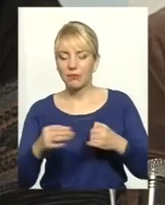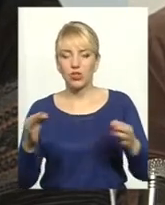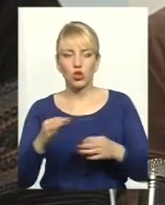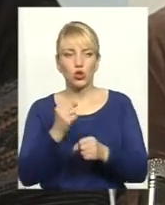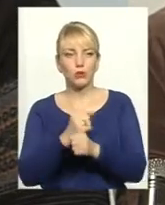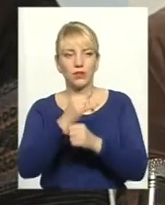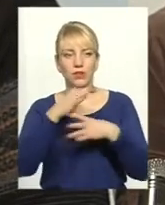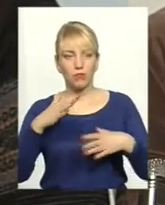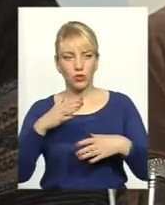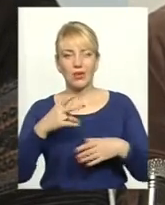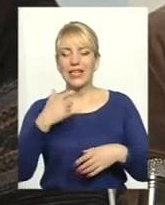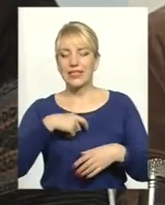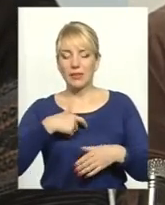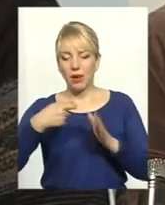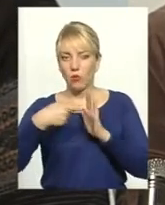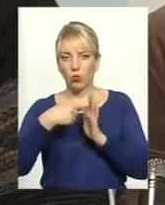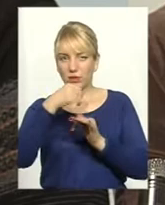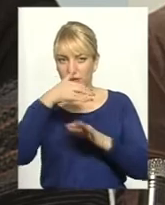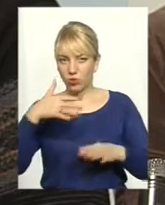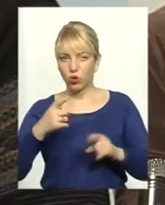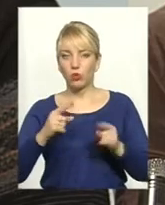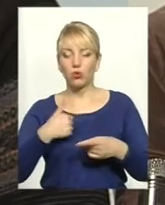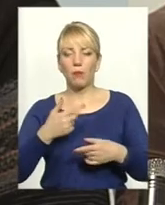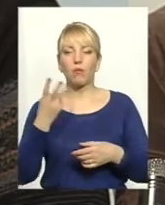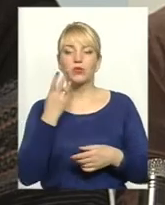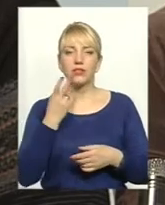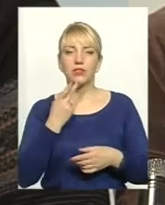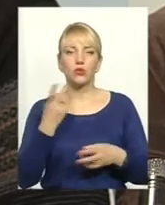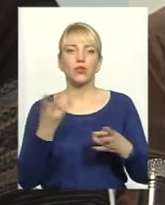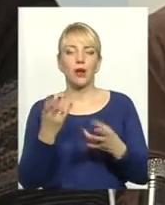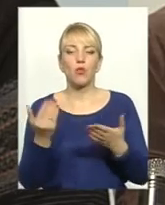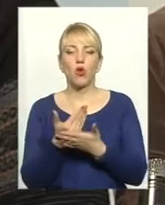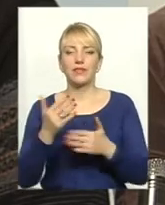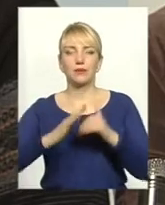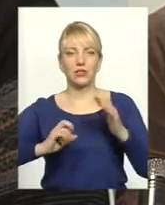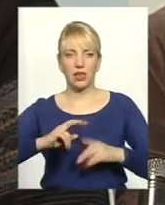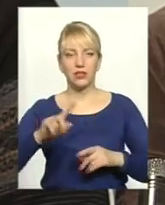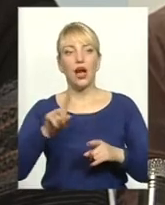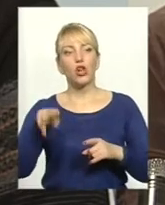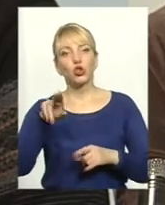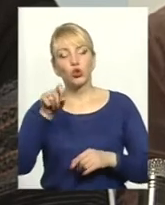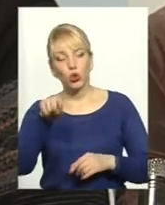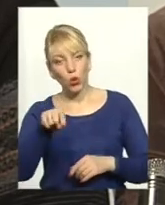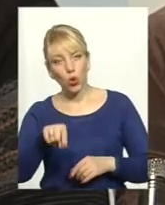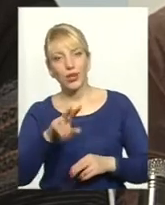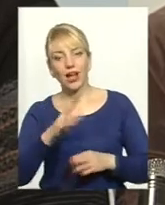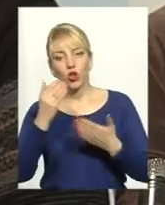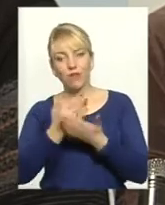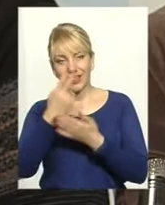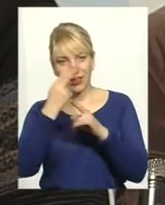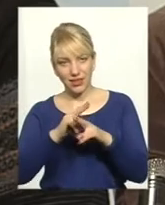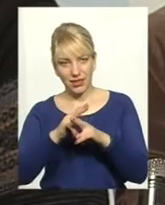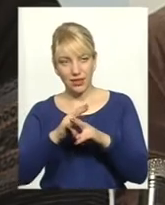зможемо, ми себе не прокормимо. Тому нам постійно потрібні нові спеціалісти. А щодо того, як з новою технікою